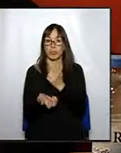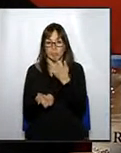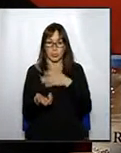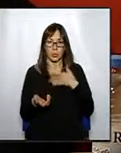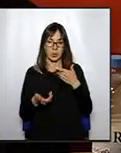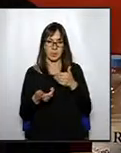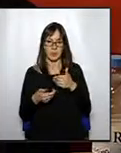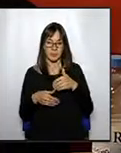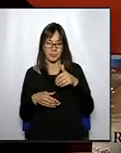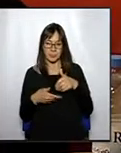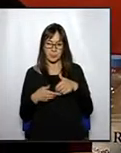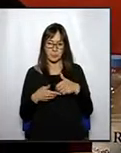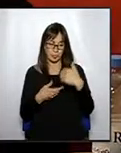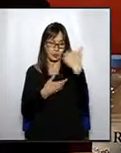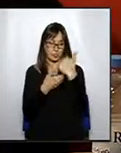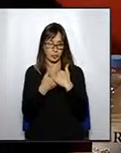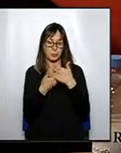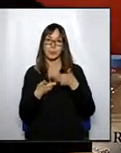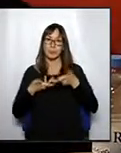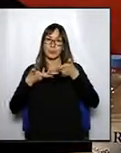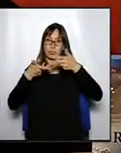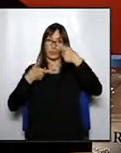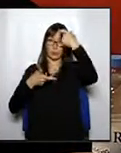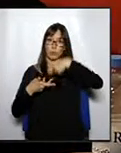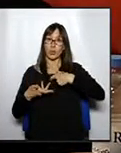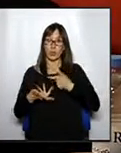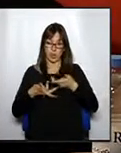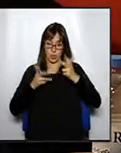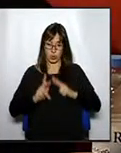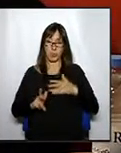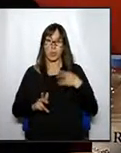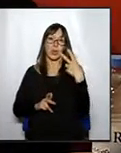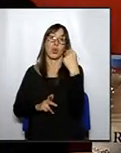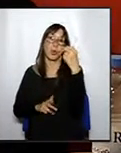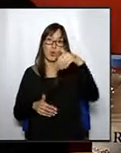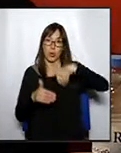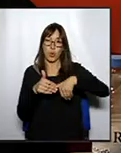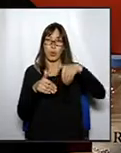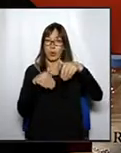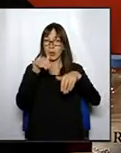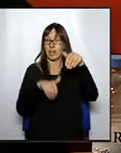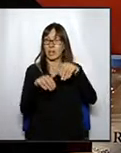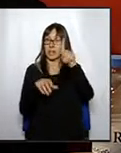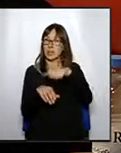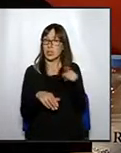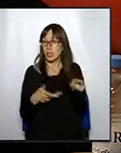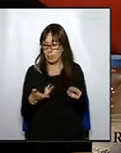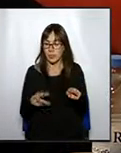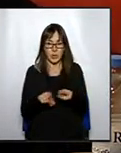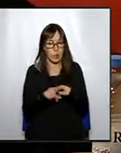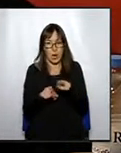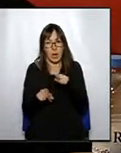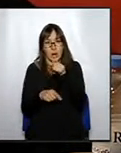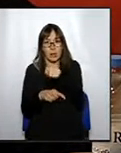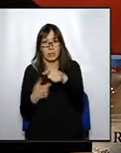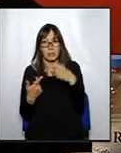consulta, si la gent volia que si no estés aquí, a aquest plenari, no, possiblement podria sortir que no. Però, senyor Serrat, miris a vostè mateix, eh?